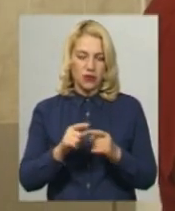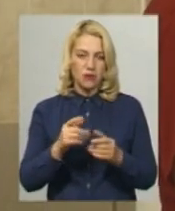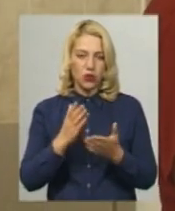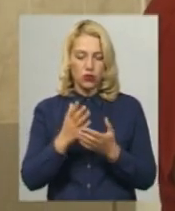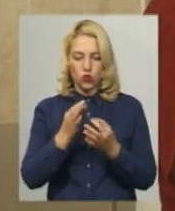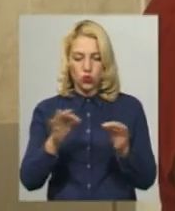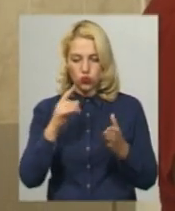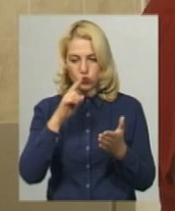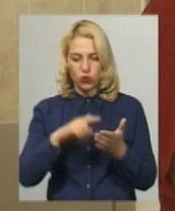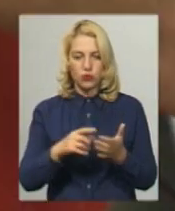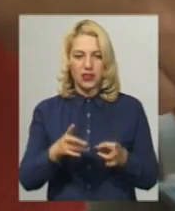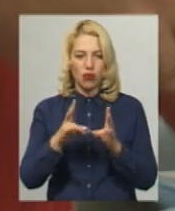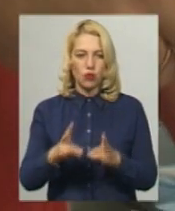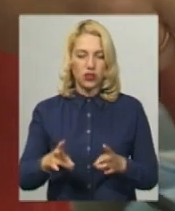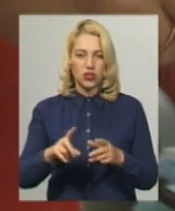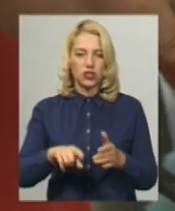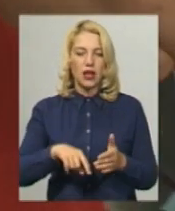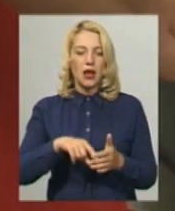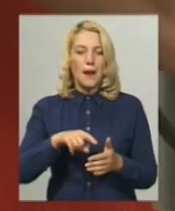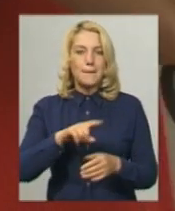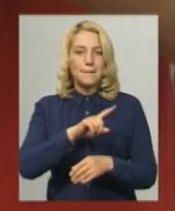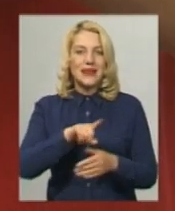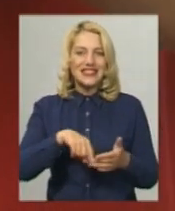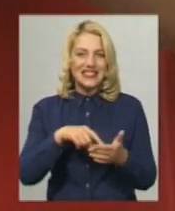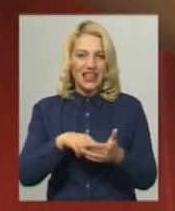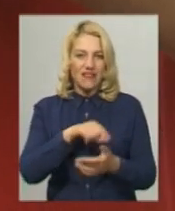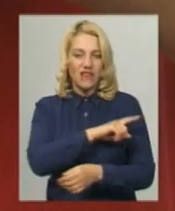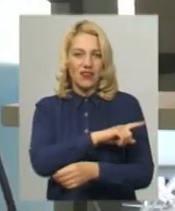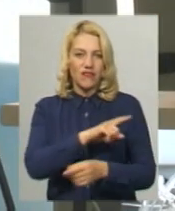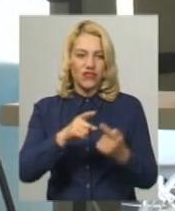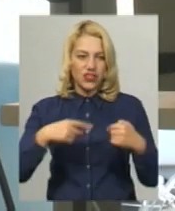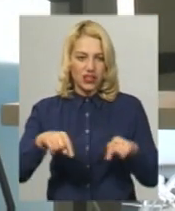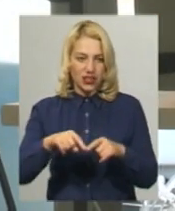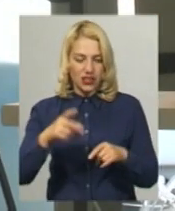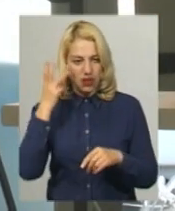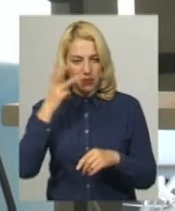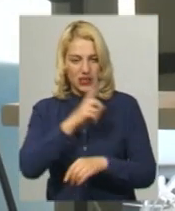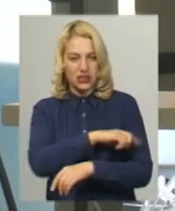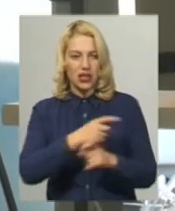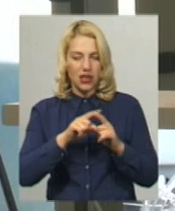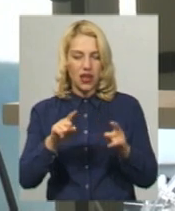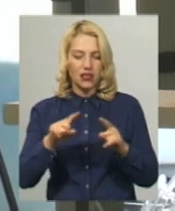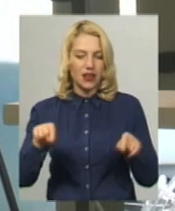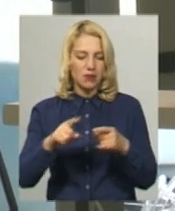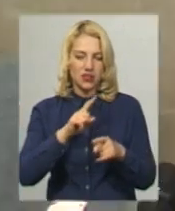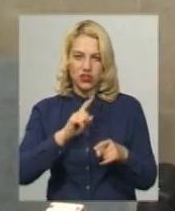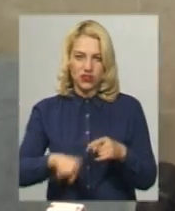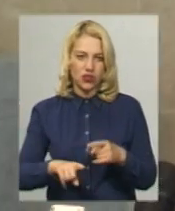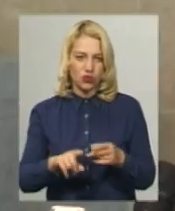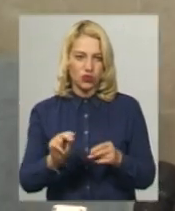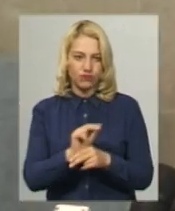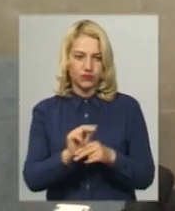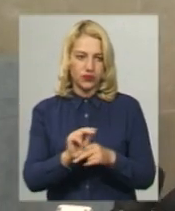травматологічному відділенні Хмельницької міської лікарні. Завдяки таким втручанням реабілітація проходить швидко і безболісно. Каже лікар-ортопед